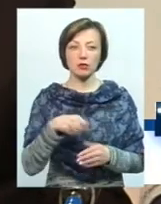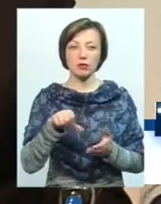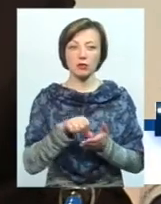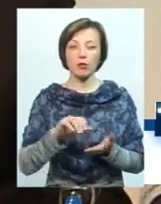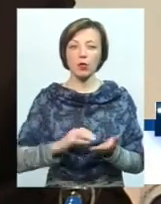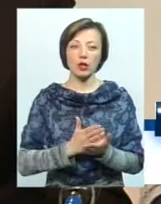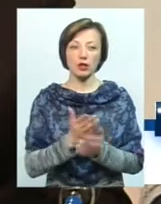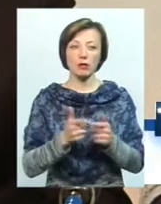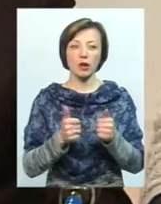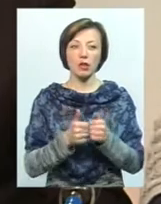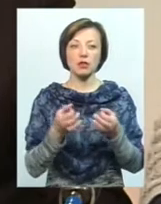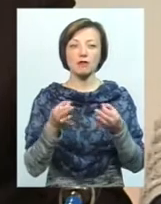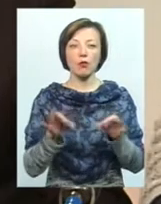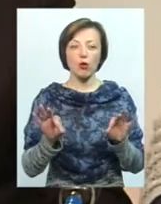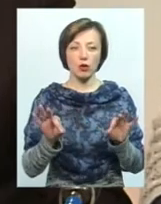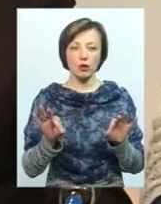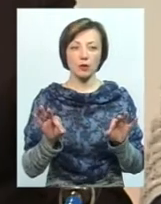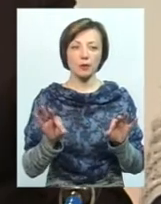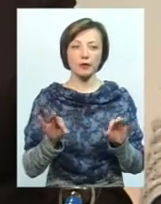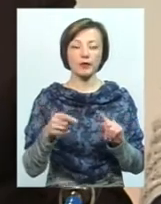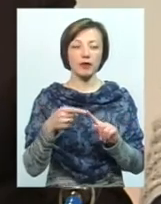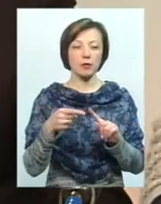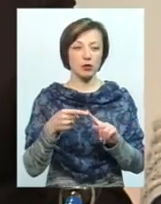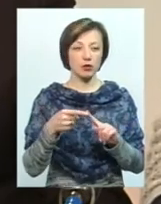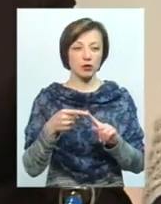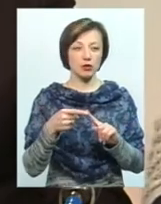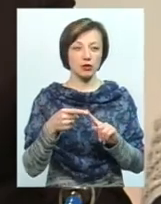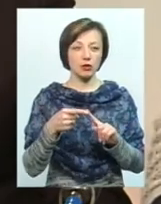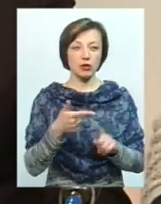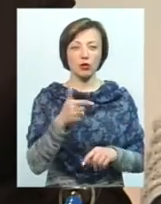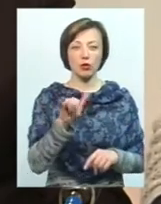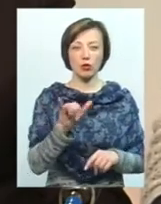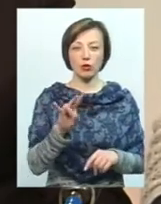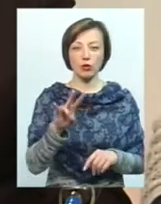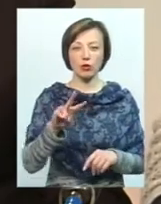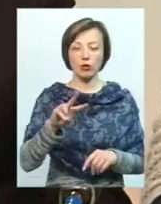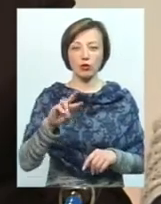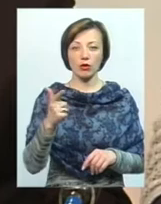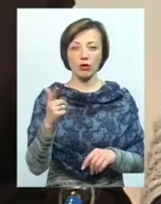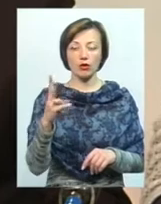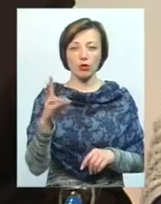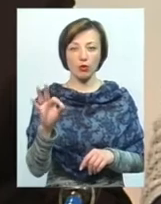політичну партію «Свобода». Перший – це Гунько депутат,